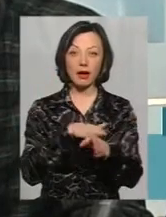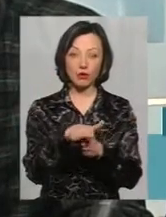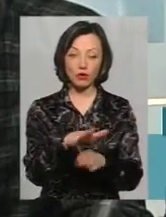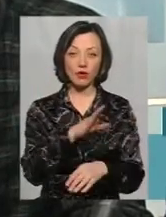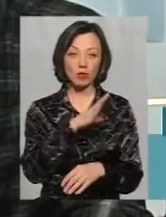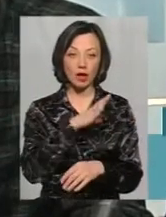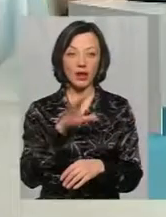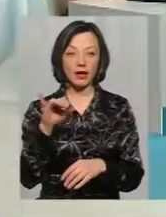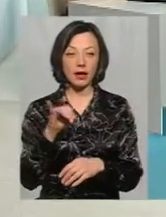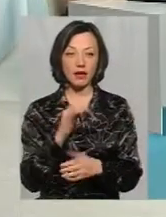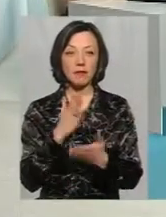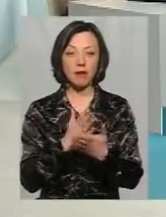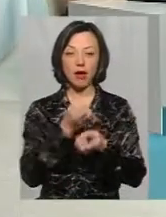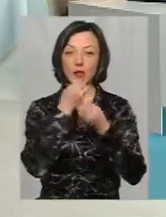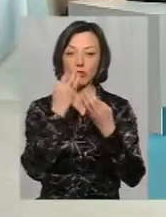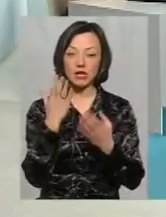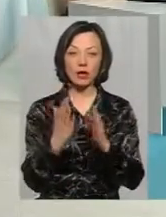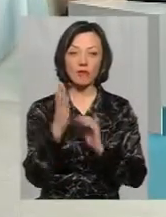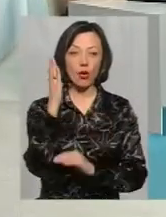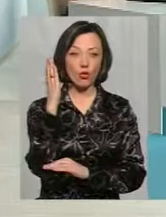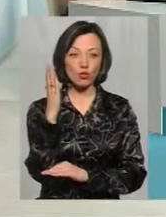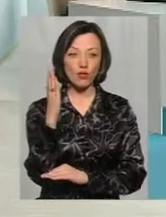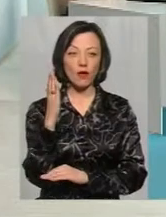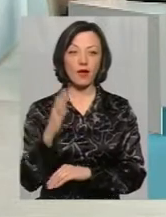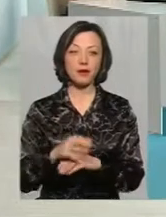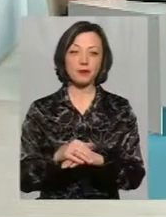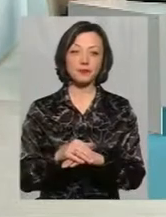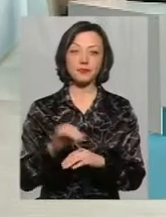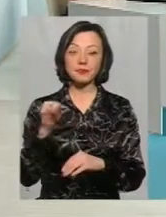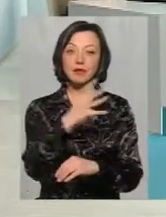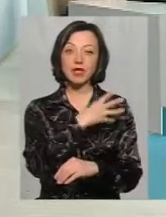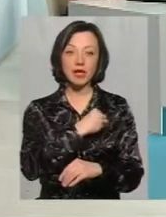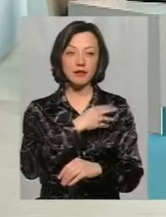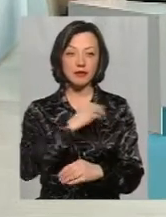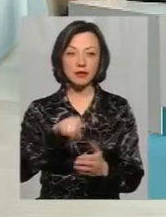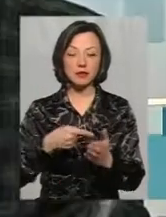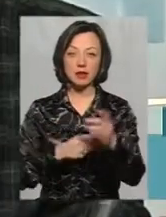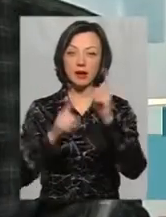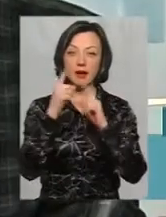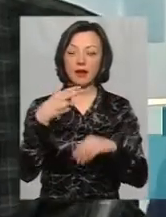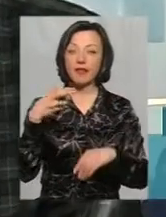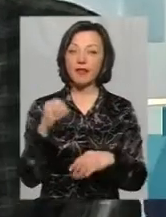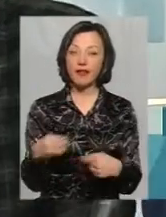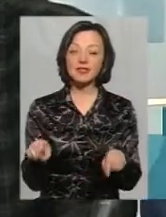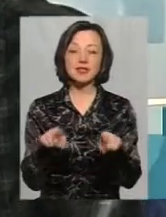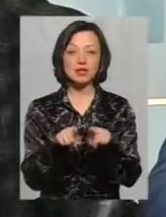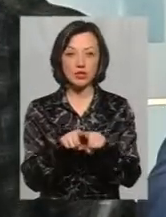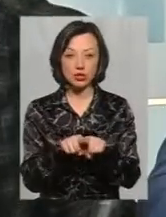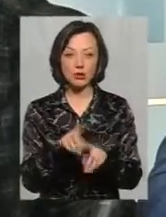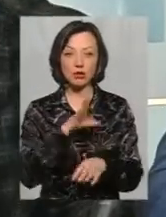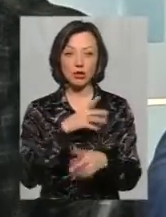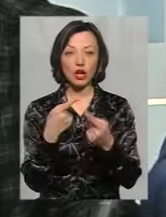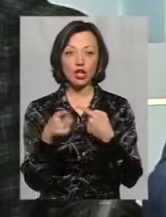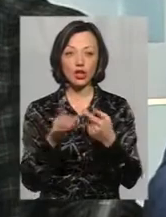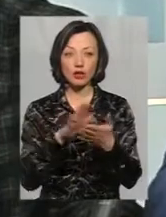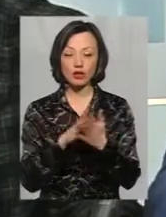і мала позитивне голосування. І Львівська міська рада, де все ж таки була інша